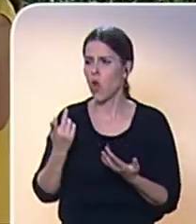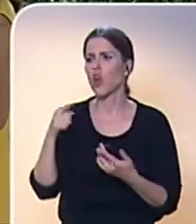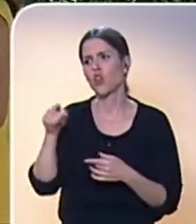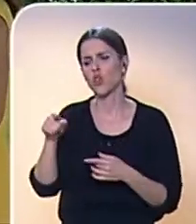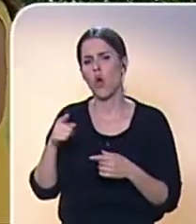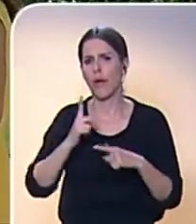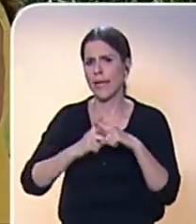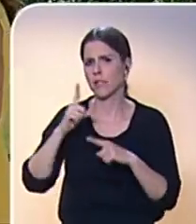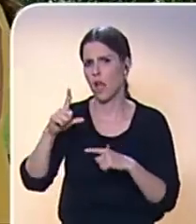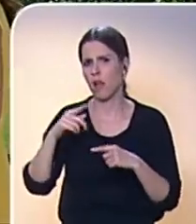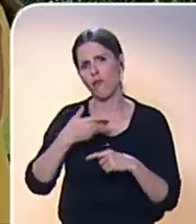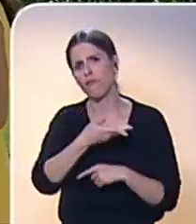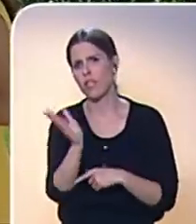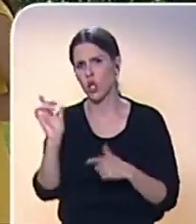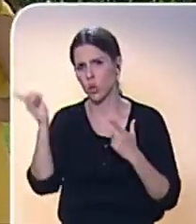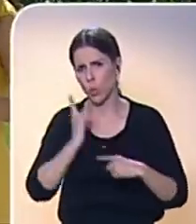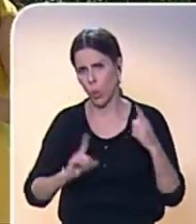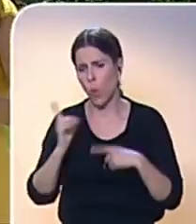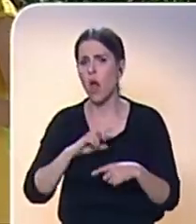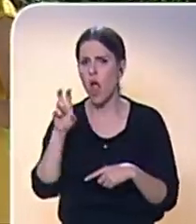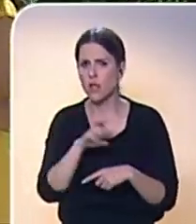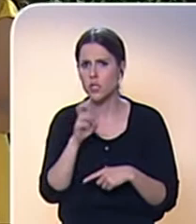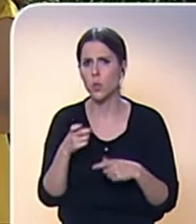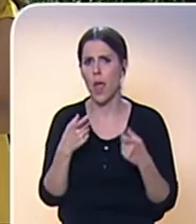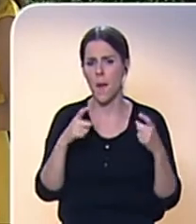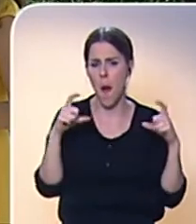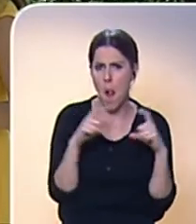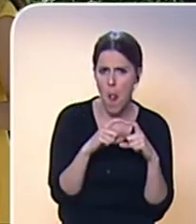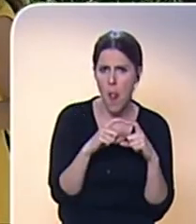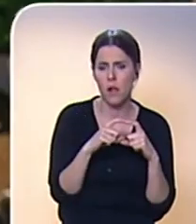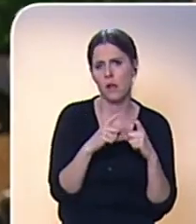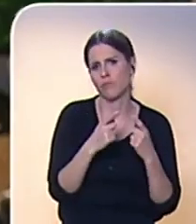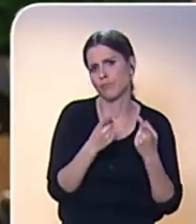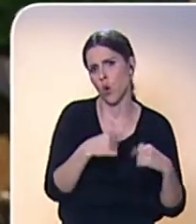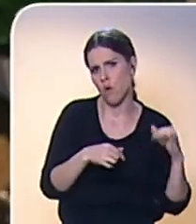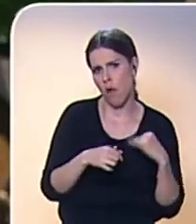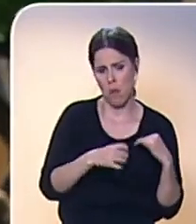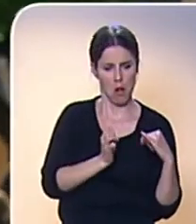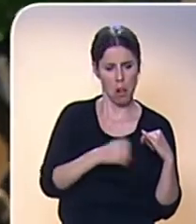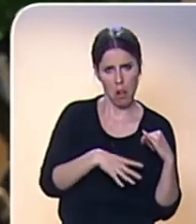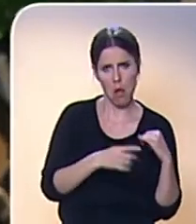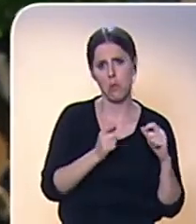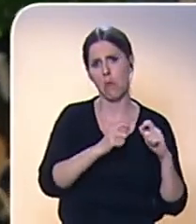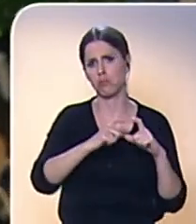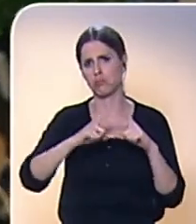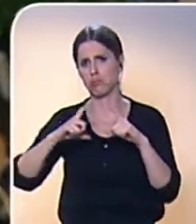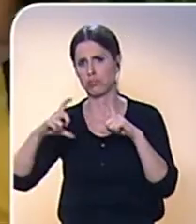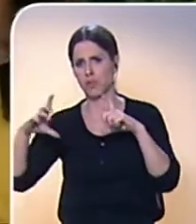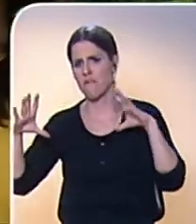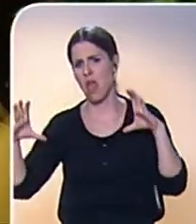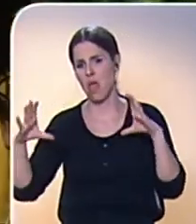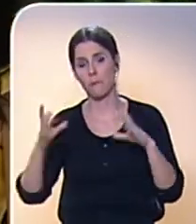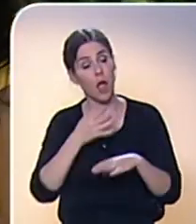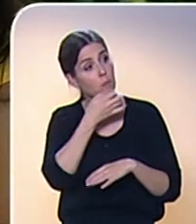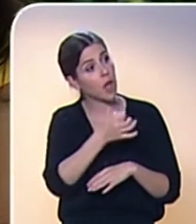XL. Samozřejmě máme od mini do kabelky až po XL, XXL velikostí. Myslíte si, že fotoknihy dělají více ženy